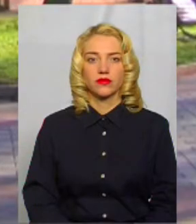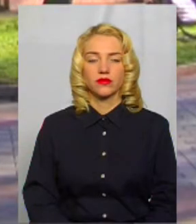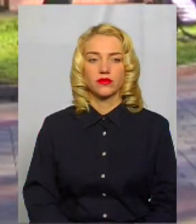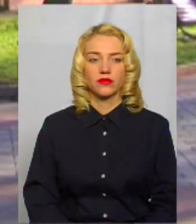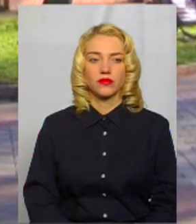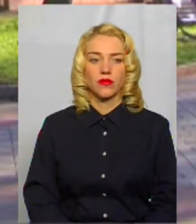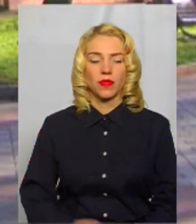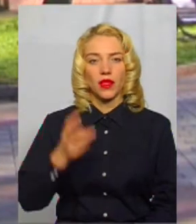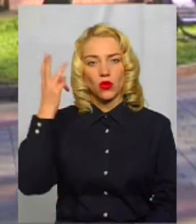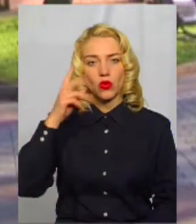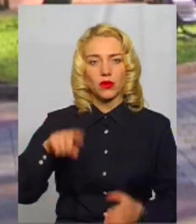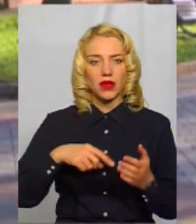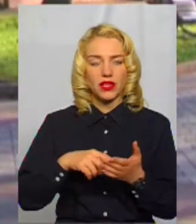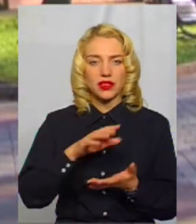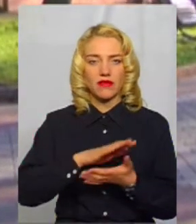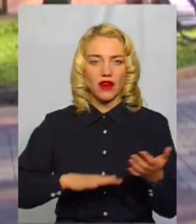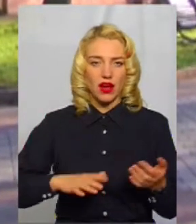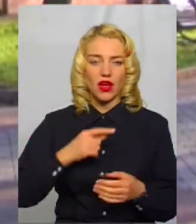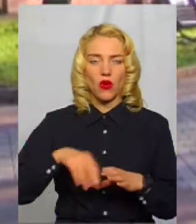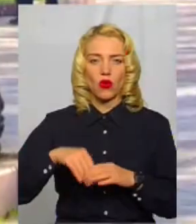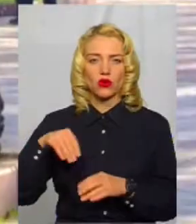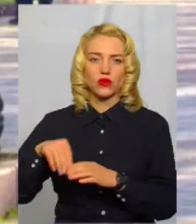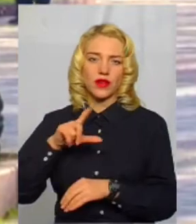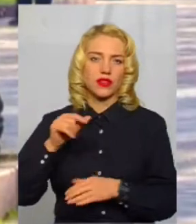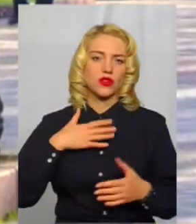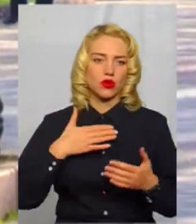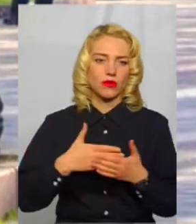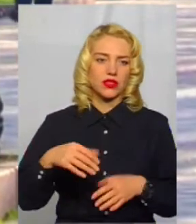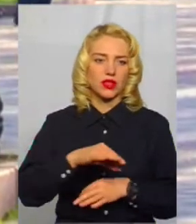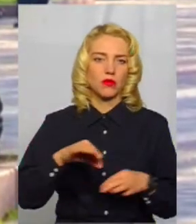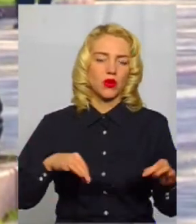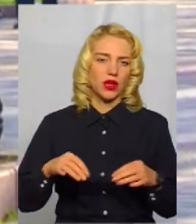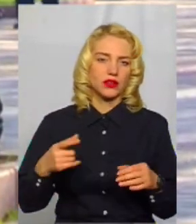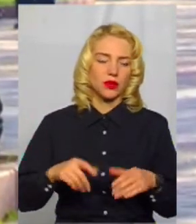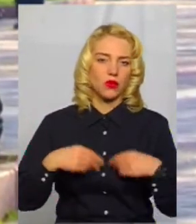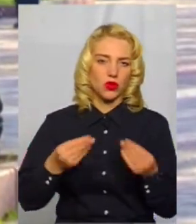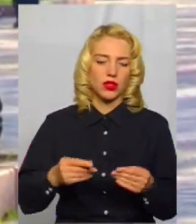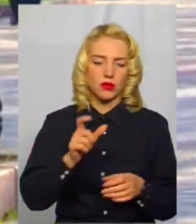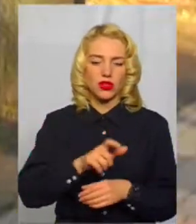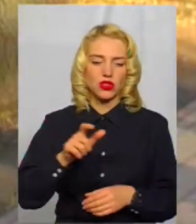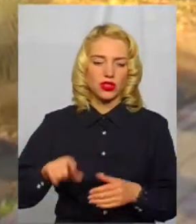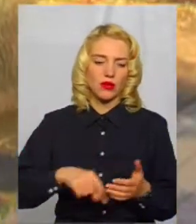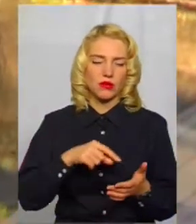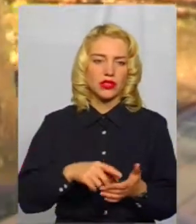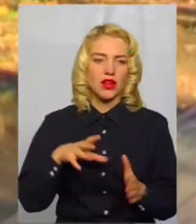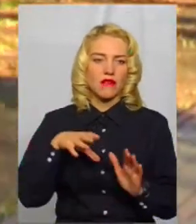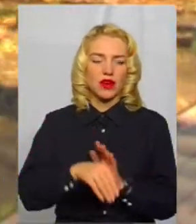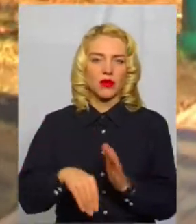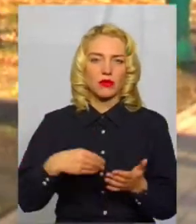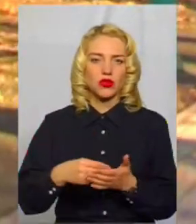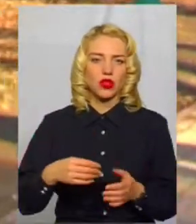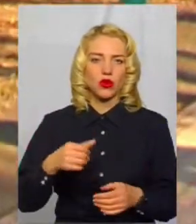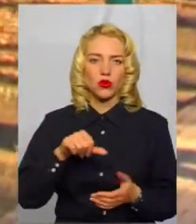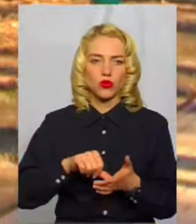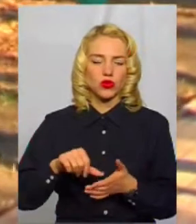У Хмельницькому триває голосування за громадські проєкти, подані жителями міста у рамках бюджету участі. Найохочіше цього року